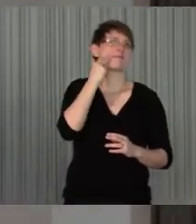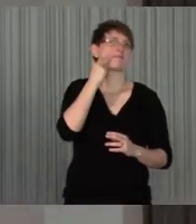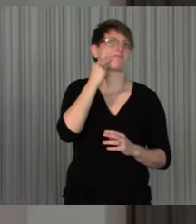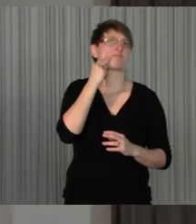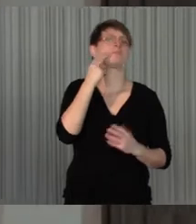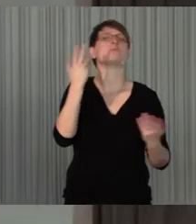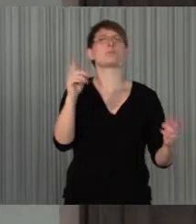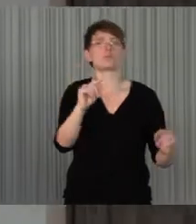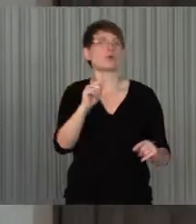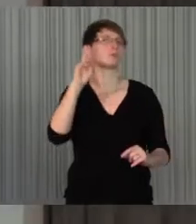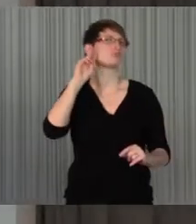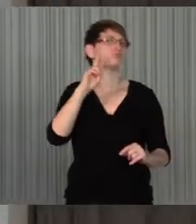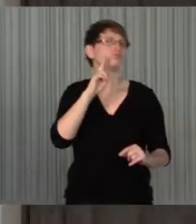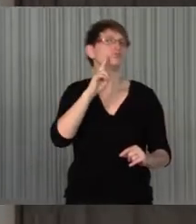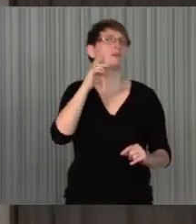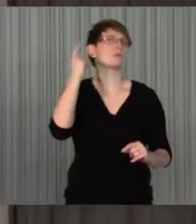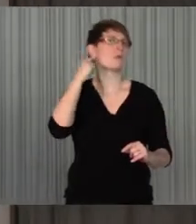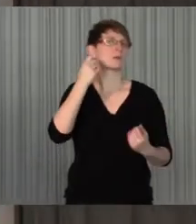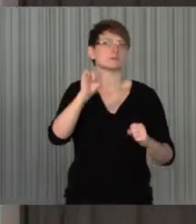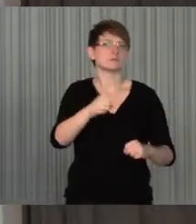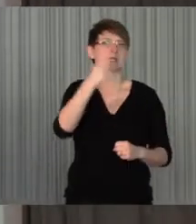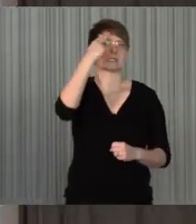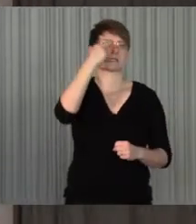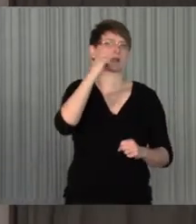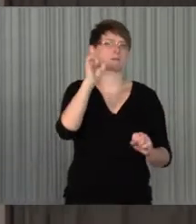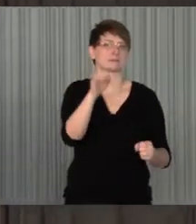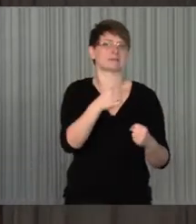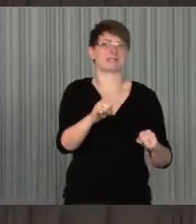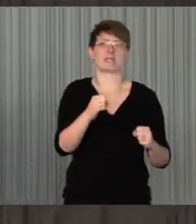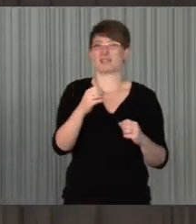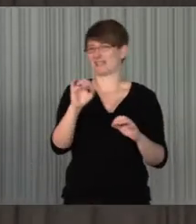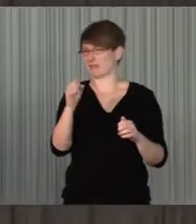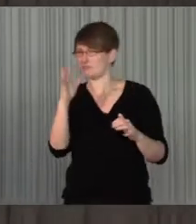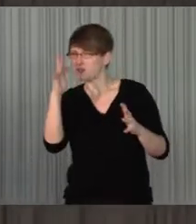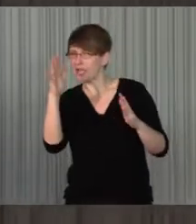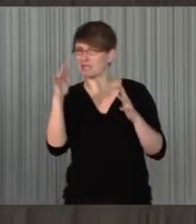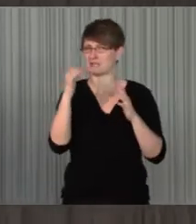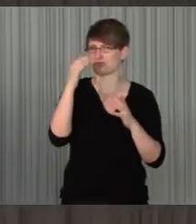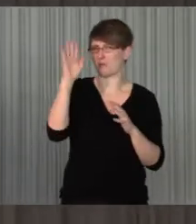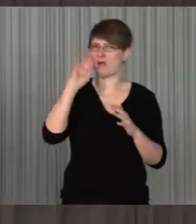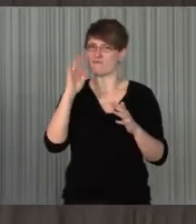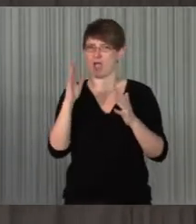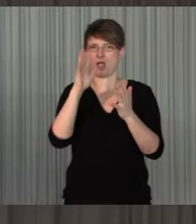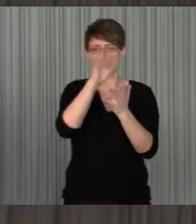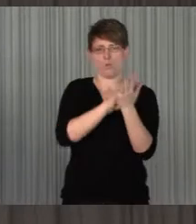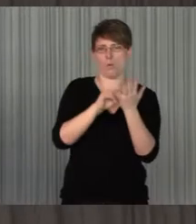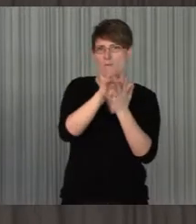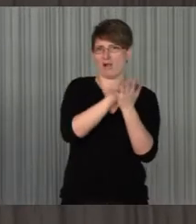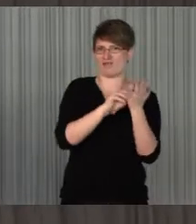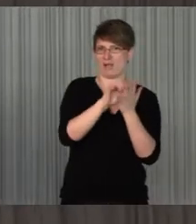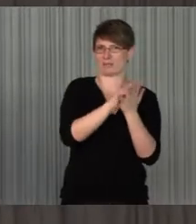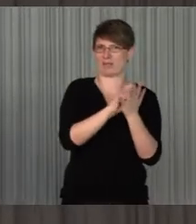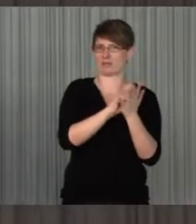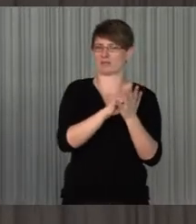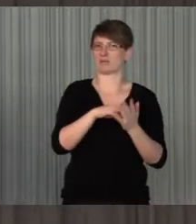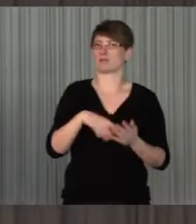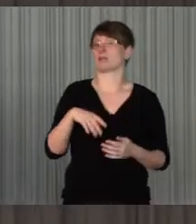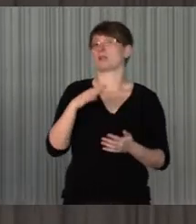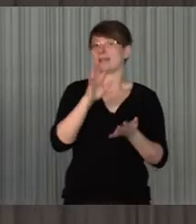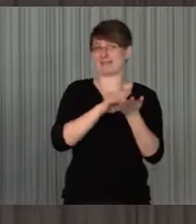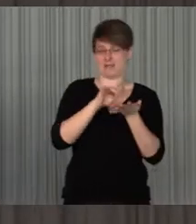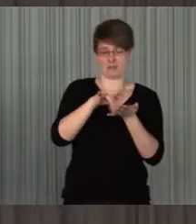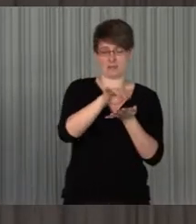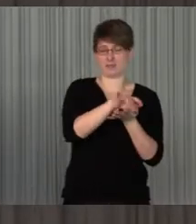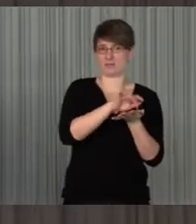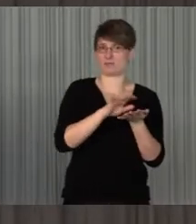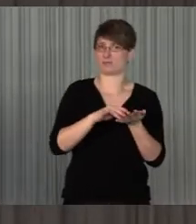noch hören können, die kommunizieren, haben sie vielleicht schon mal gehört, über so eine Normalphabet, das heißt, man tippt quasi in die